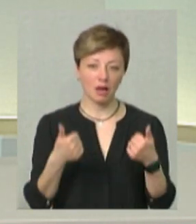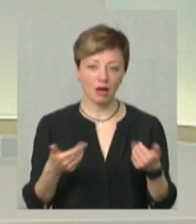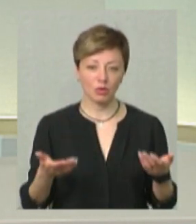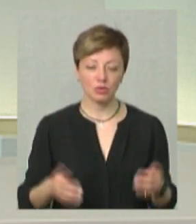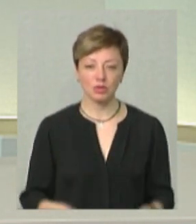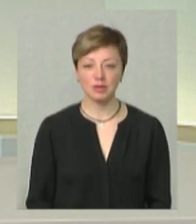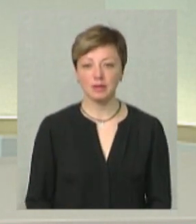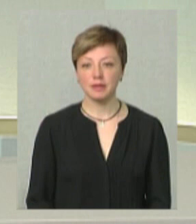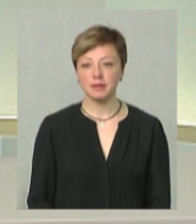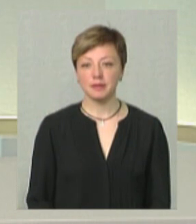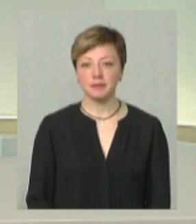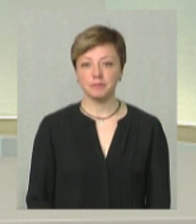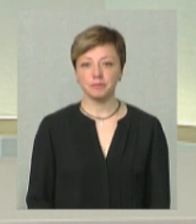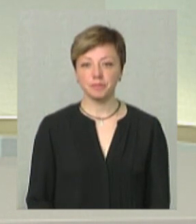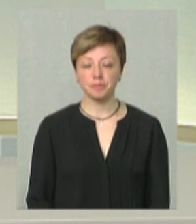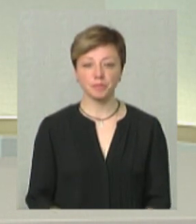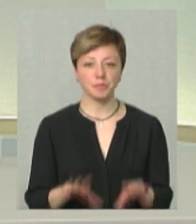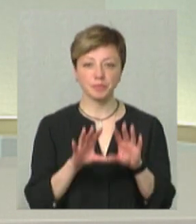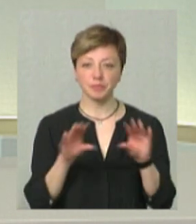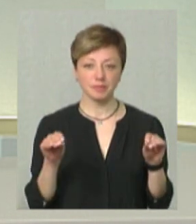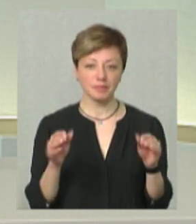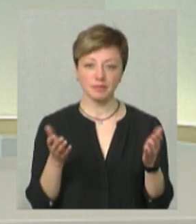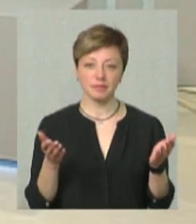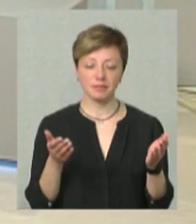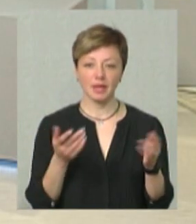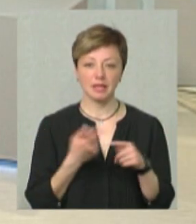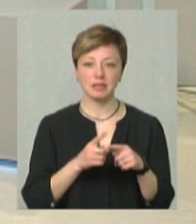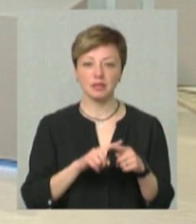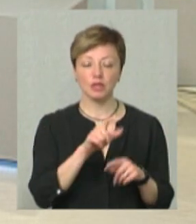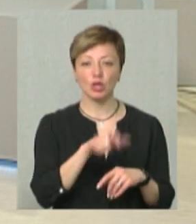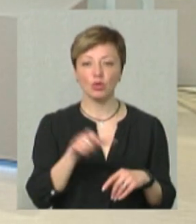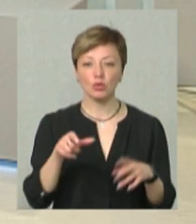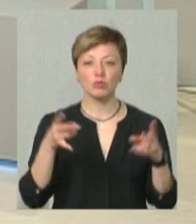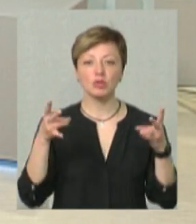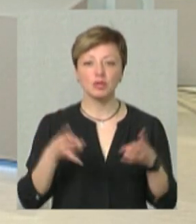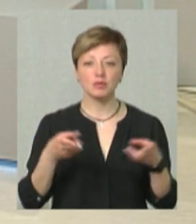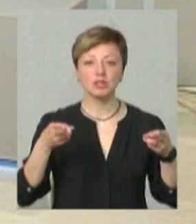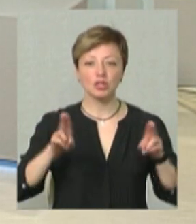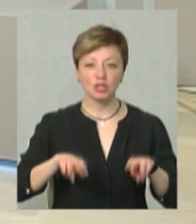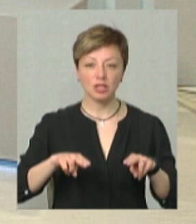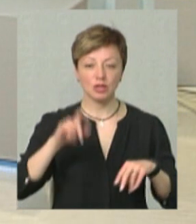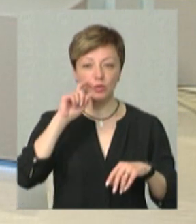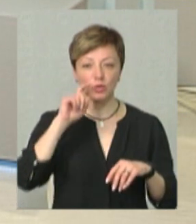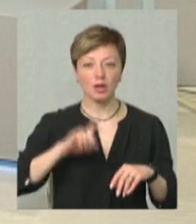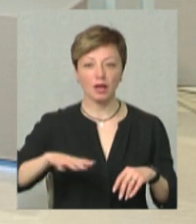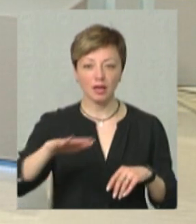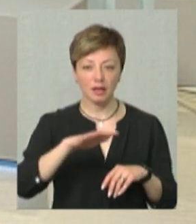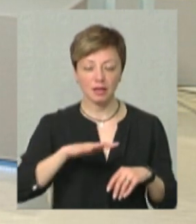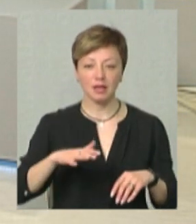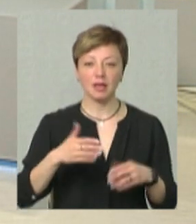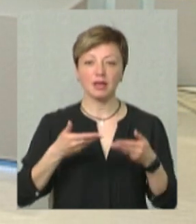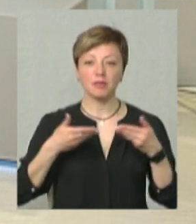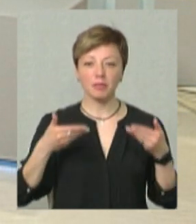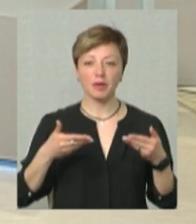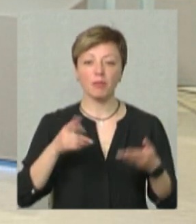у казну, п'ять, відсотків, все. Тобто, ці люди, там, потрібні залишитись в країні, і ми